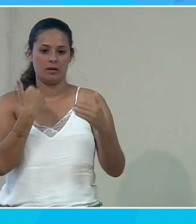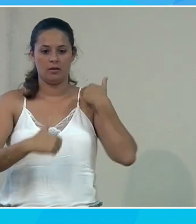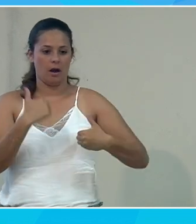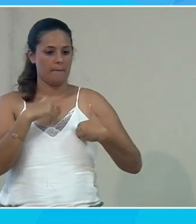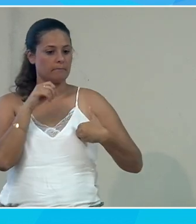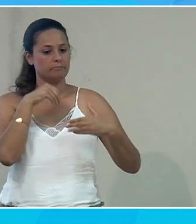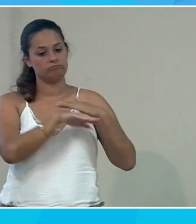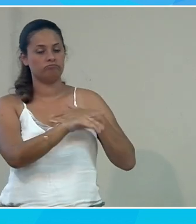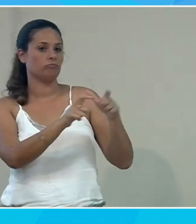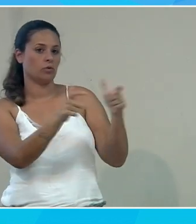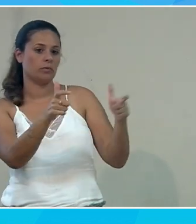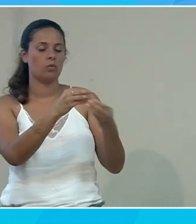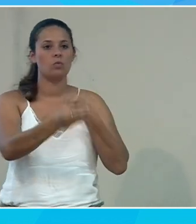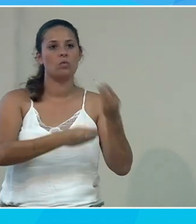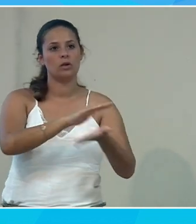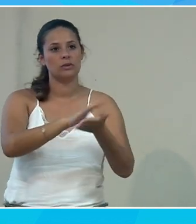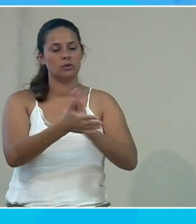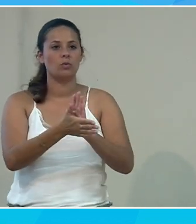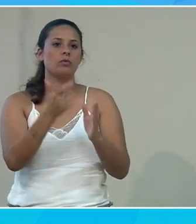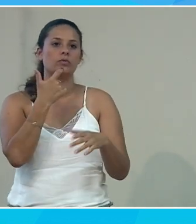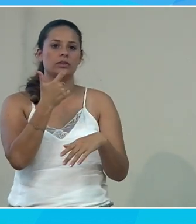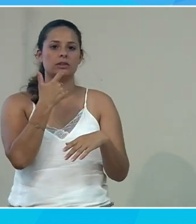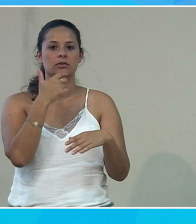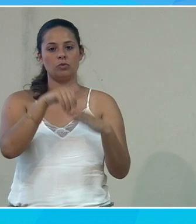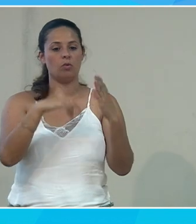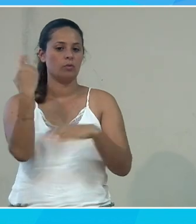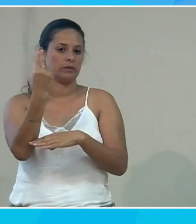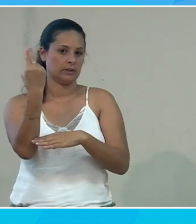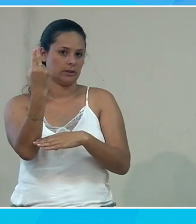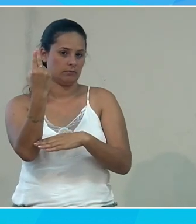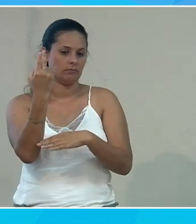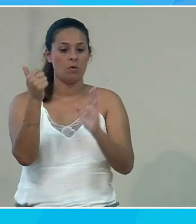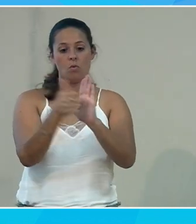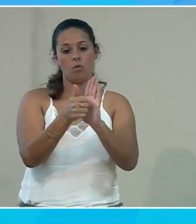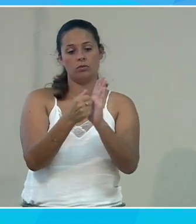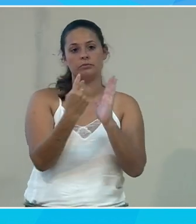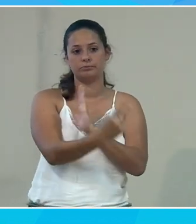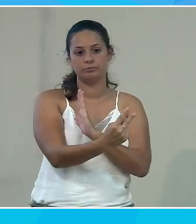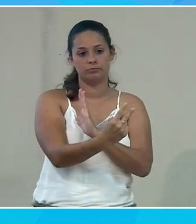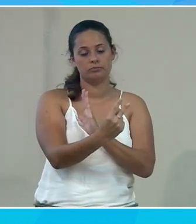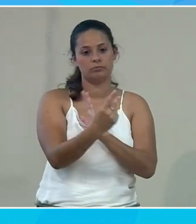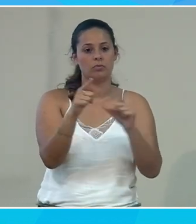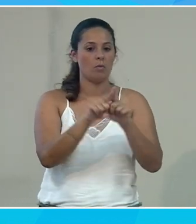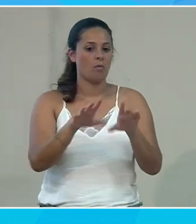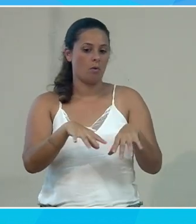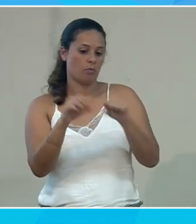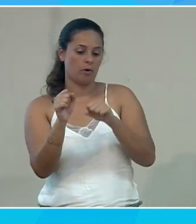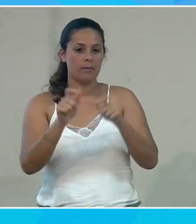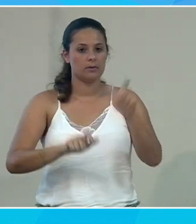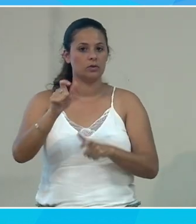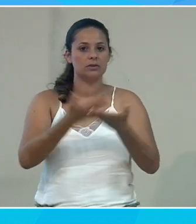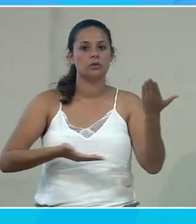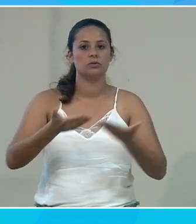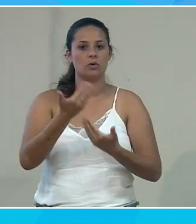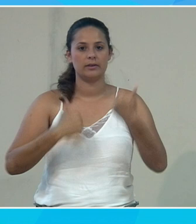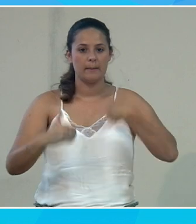dans une entreprise, dans une association, etc., ou dans même une université. Son rôle, c de s'assurer que finalement, on emploie des personnes en situation de